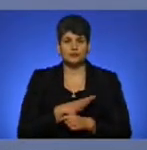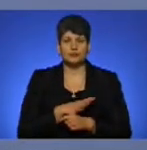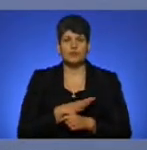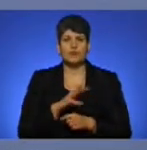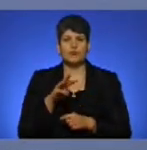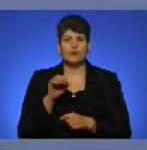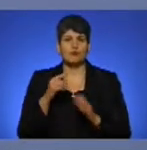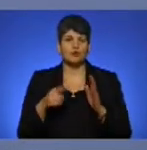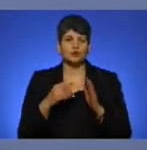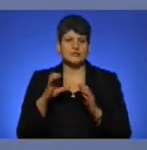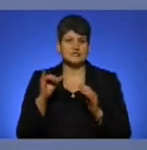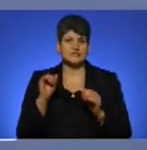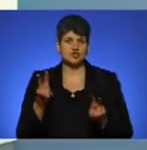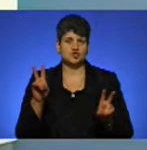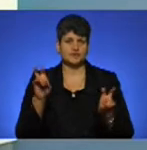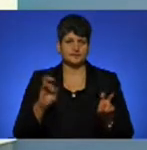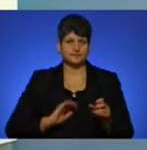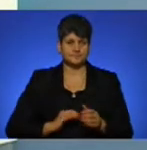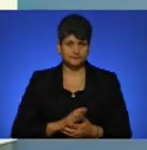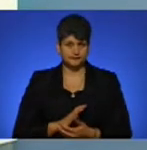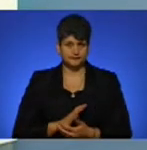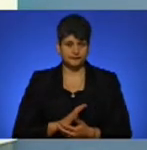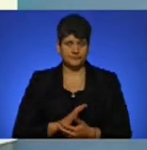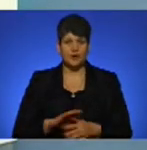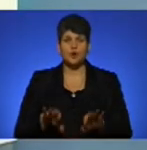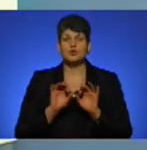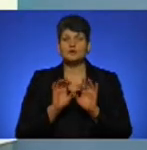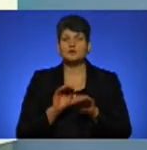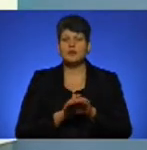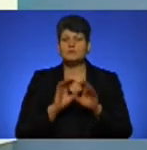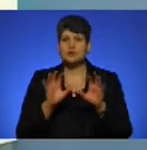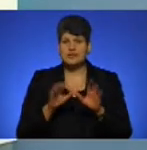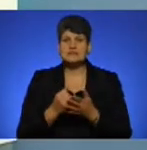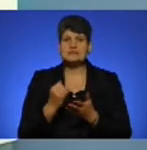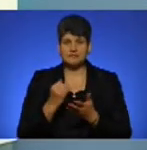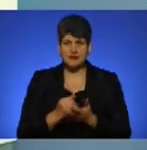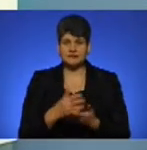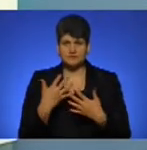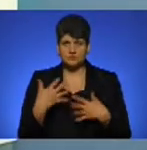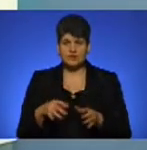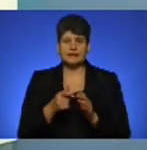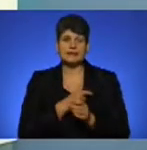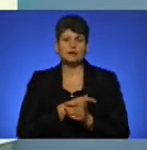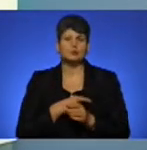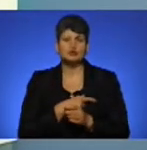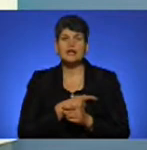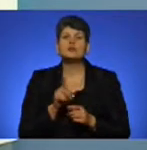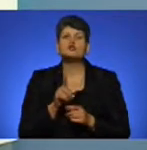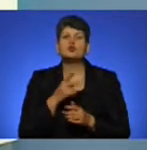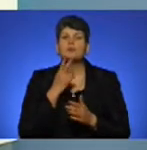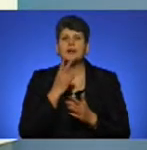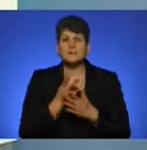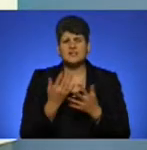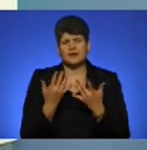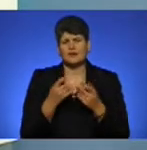Січ». Розкажіть, будь ласка, про концепцію. Її затвердили депутати. Що вона передбачає? Декілька